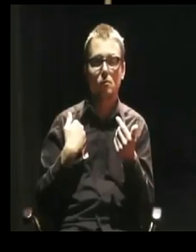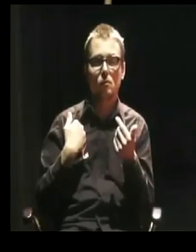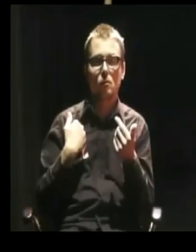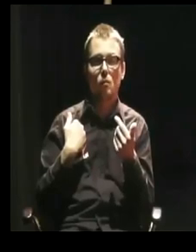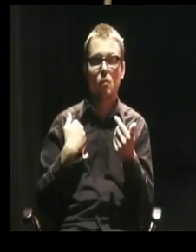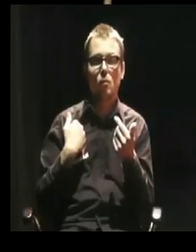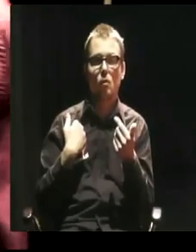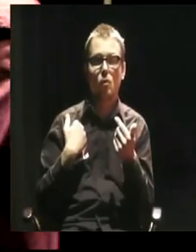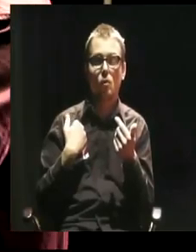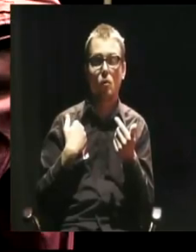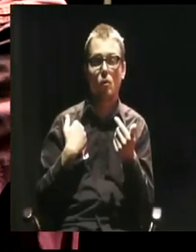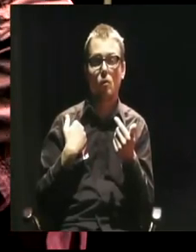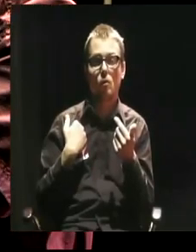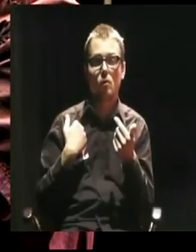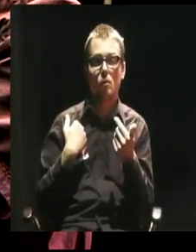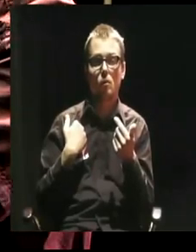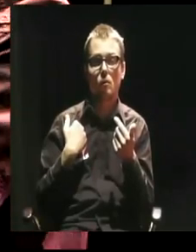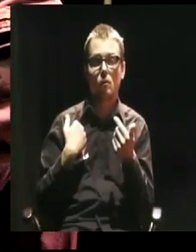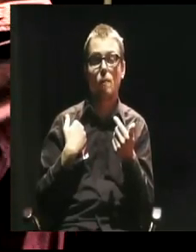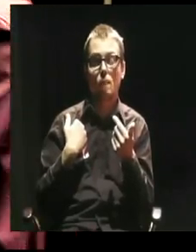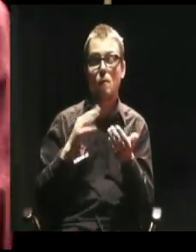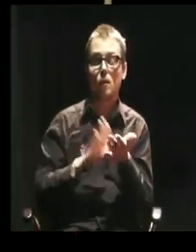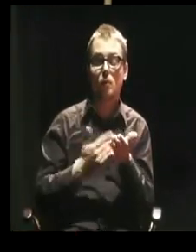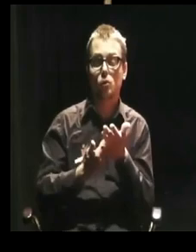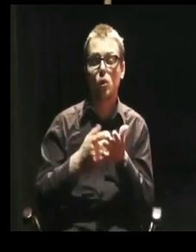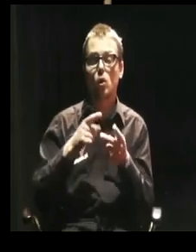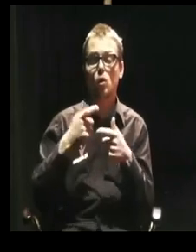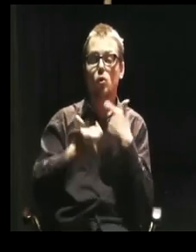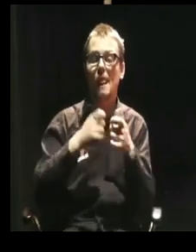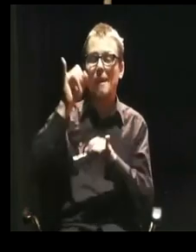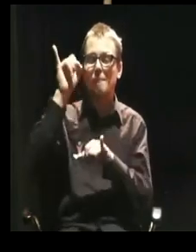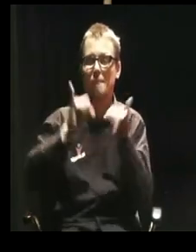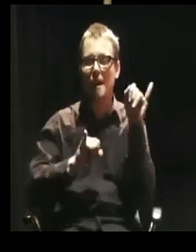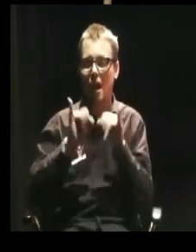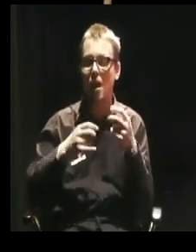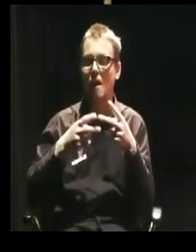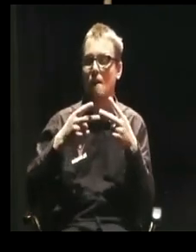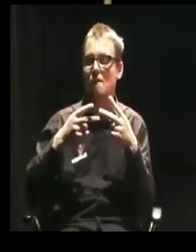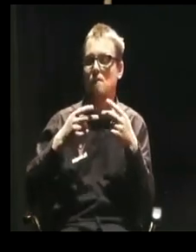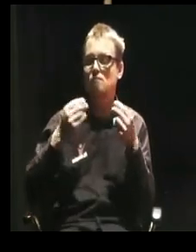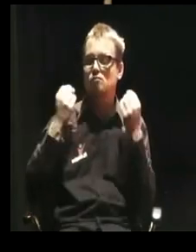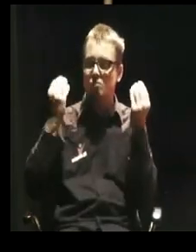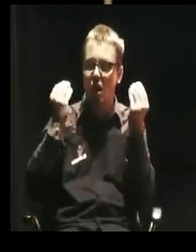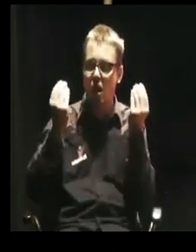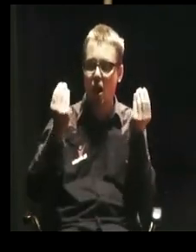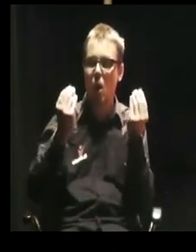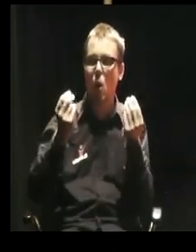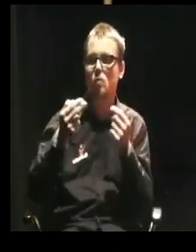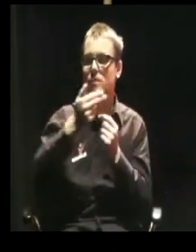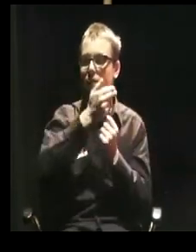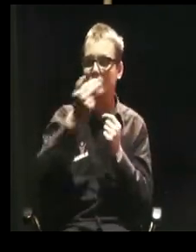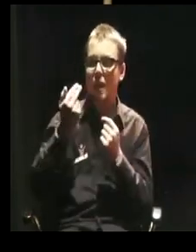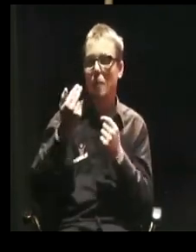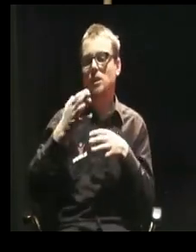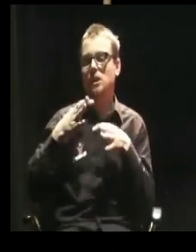stadionach. I idąc tym tropem, dlaczego my, zakładając, albo okej, może my to duże słowo, dlaczego wszyscy zainteresowani